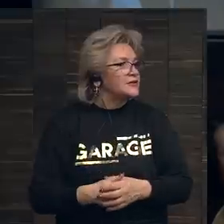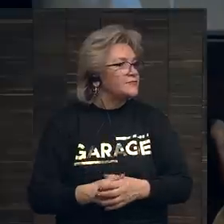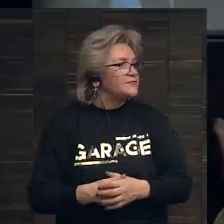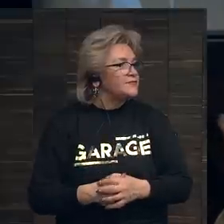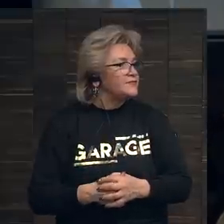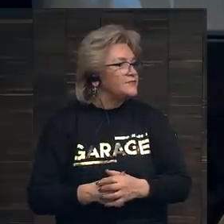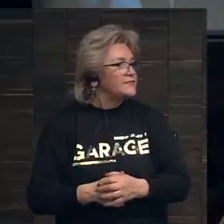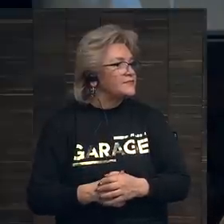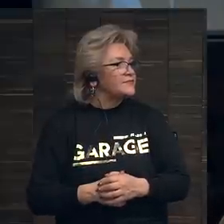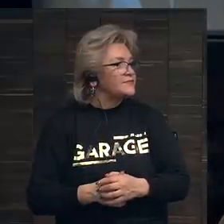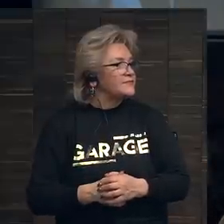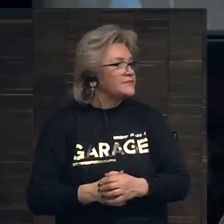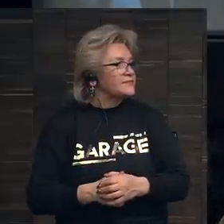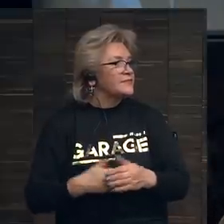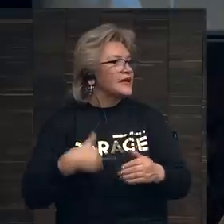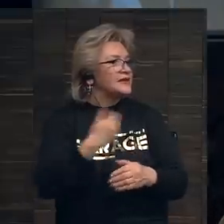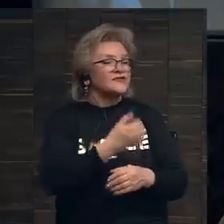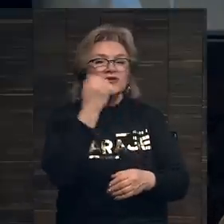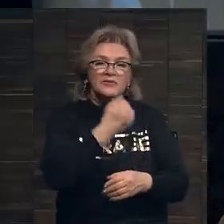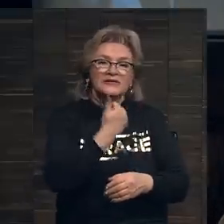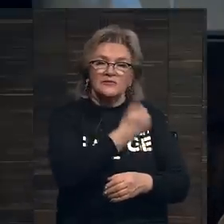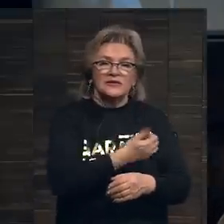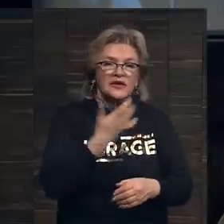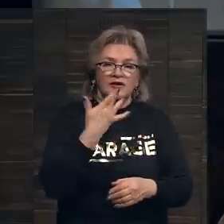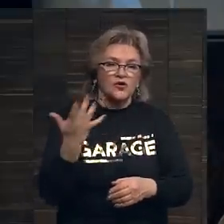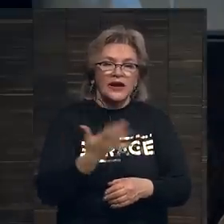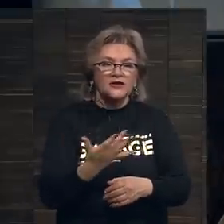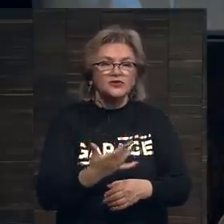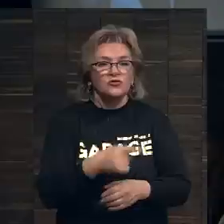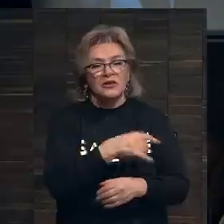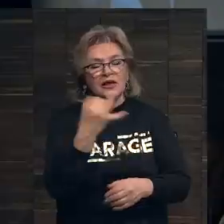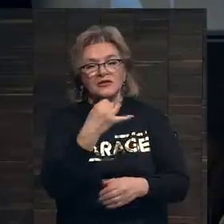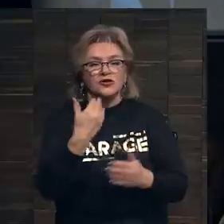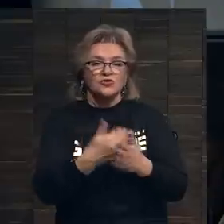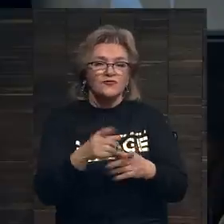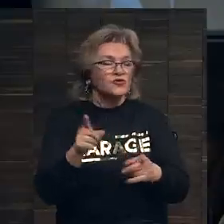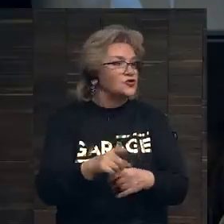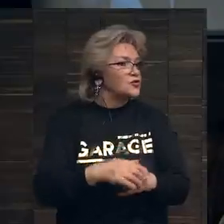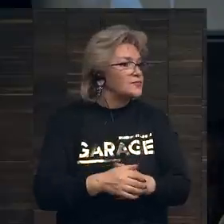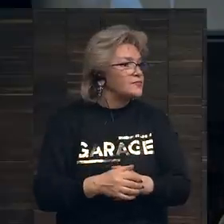Здравствуйте, спасибо за вашу лекцию. Меня интересует вот что.